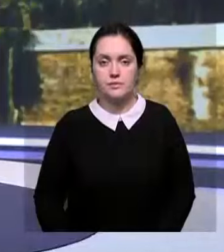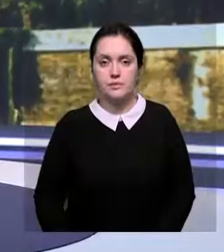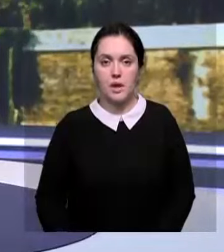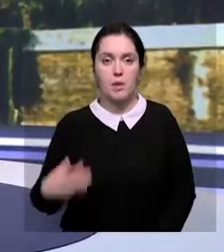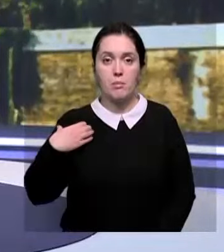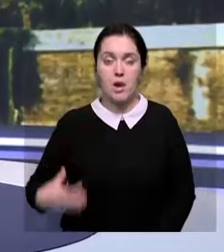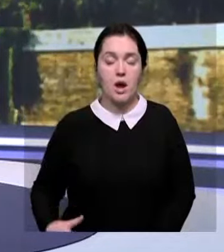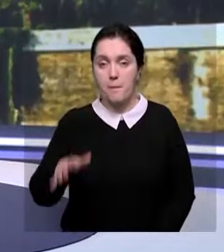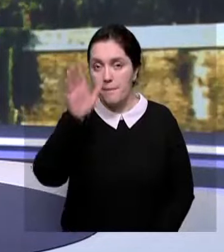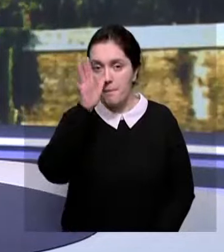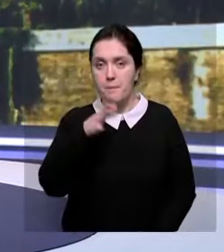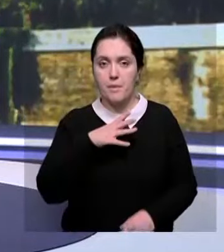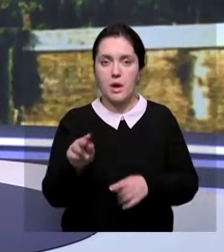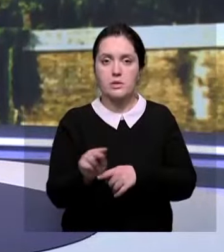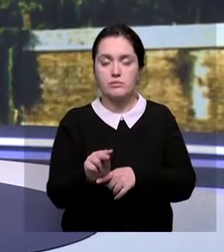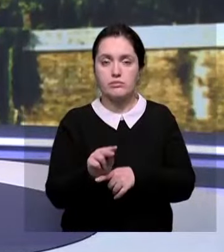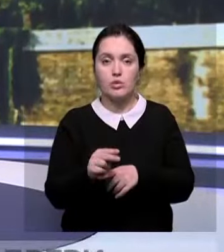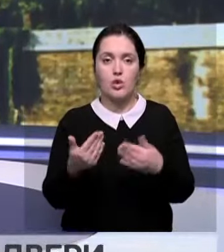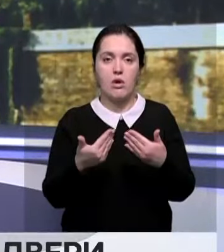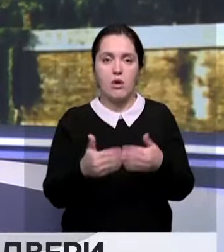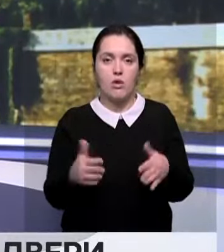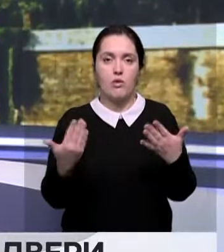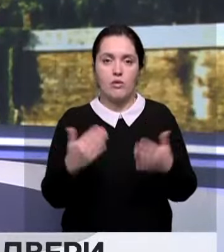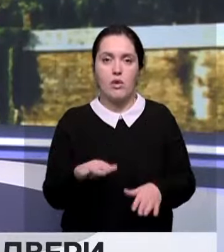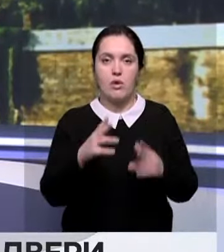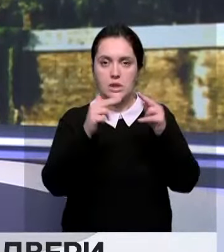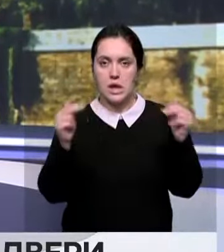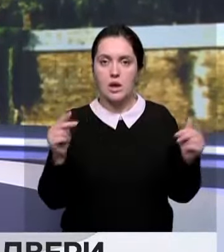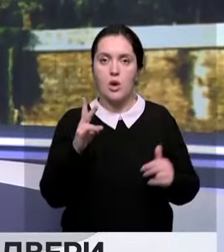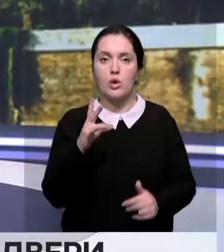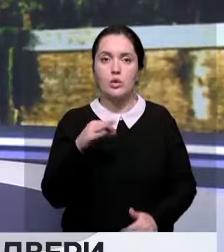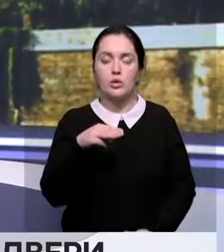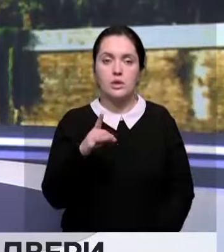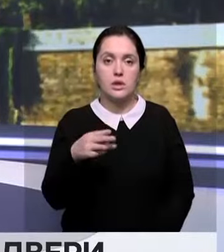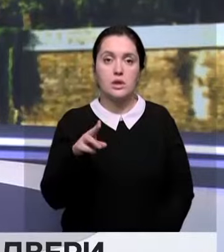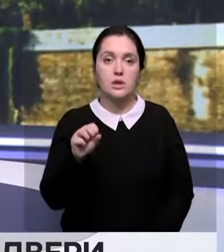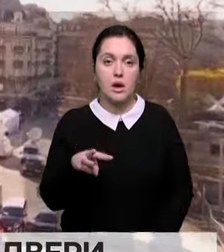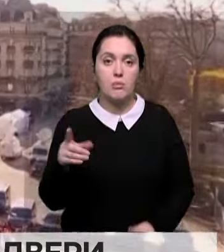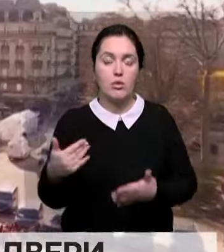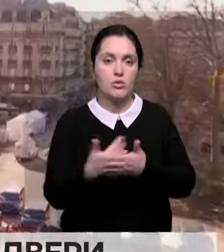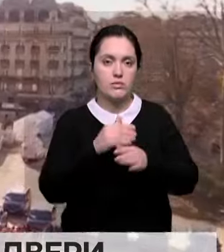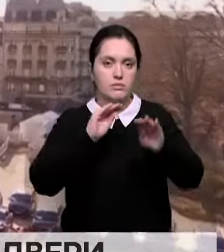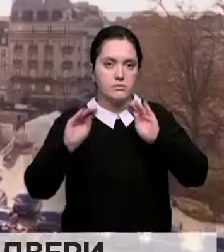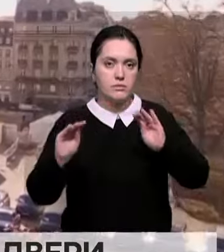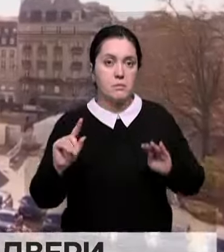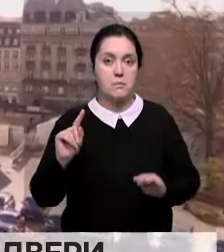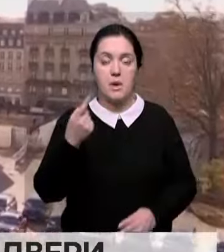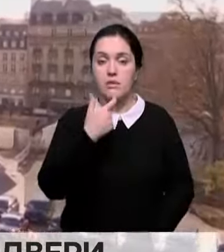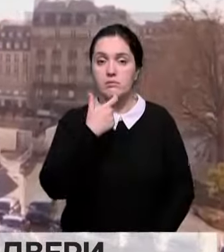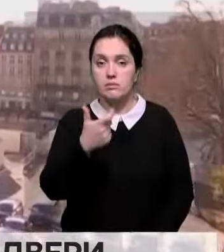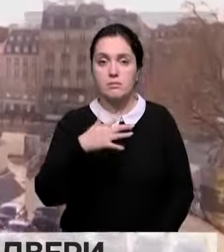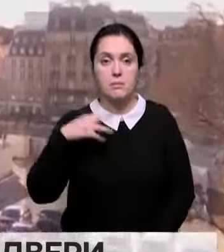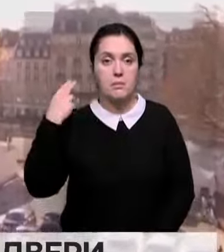В Париже после пятилетней реставрации свои двери открыл Нотр-Дам. Обновленный интерьер собора первым осмотрел